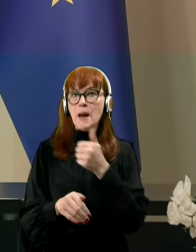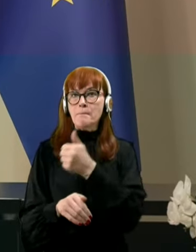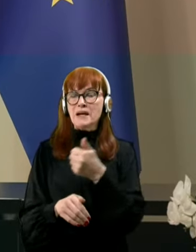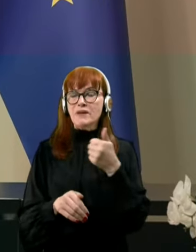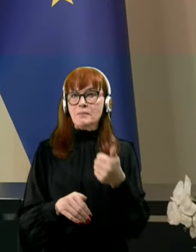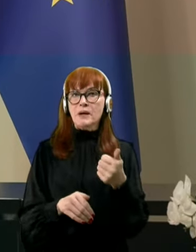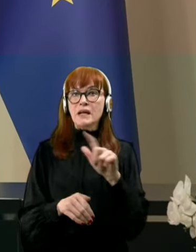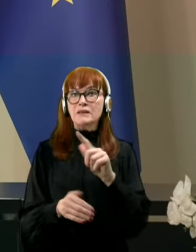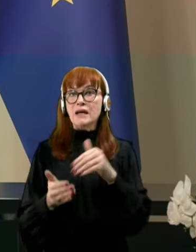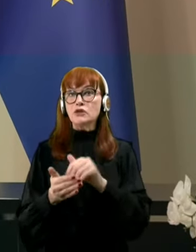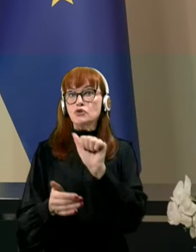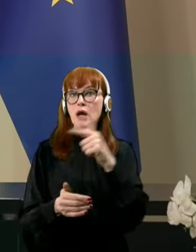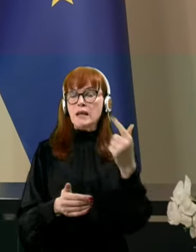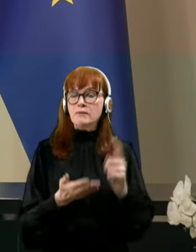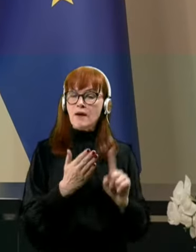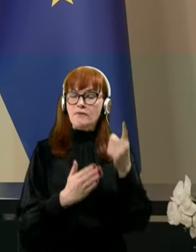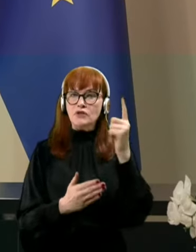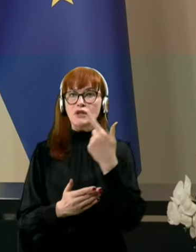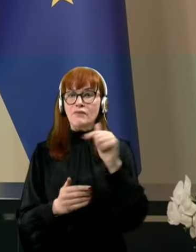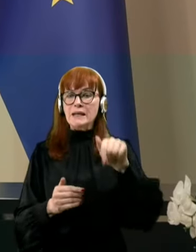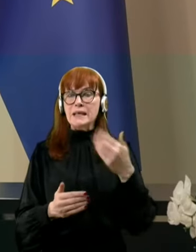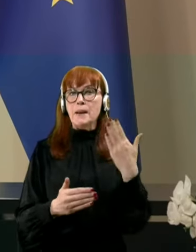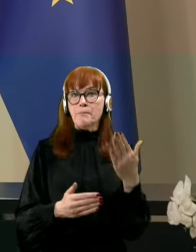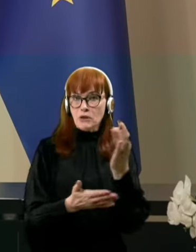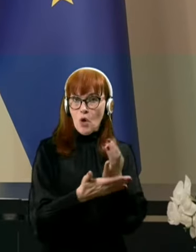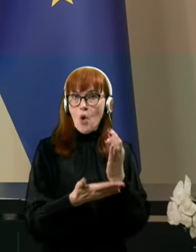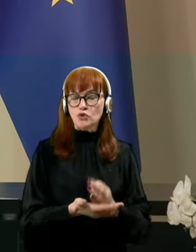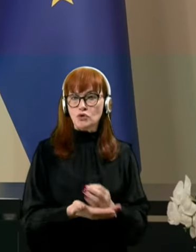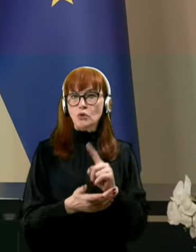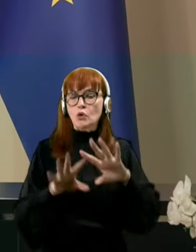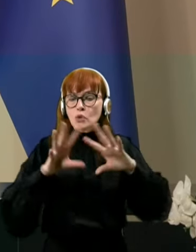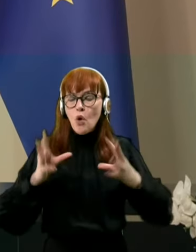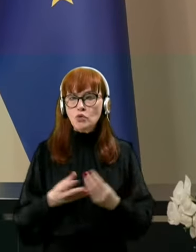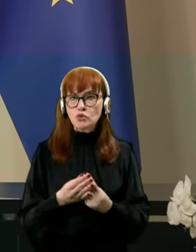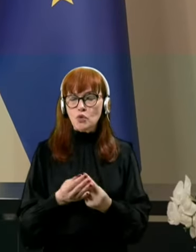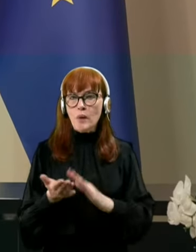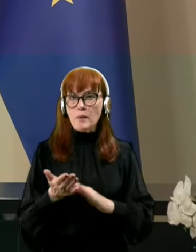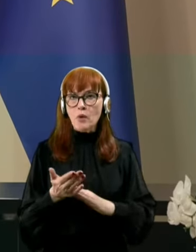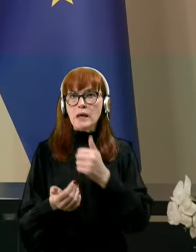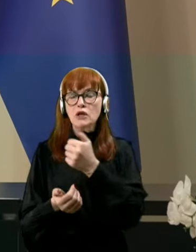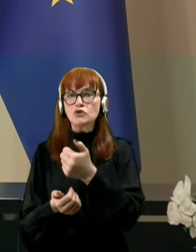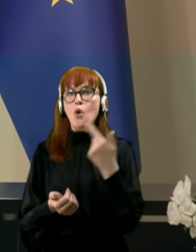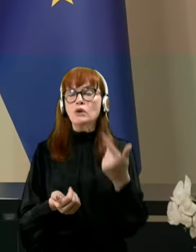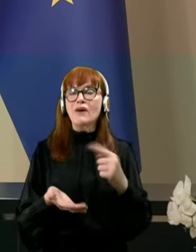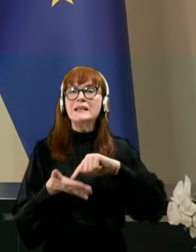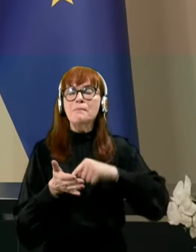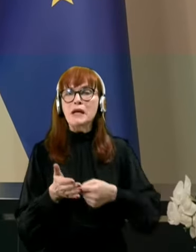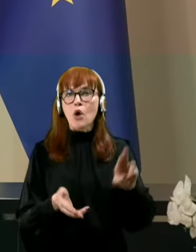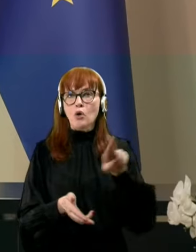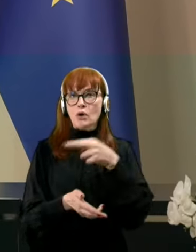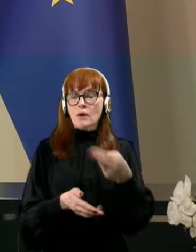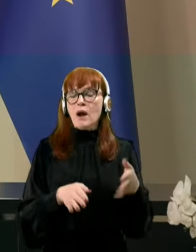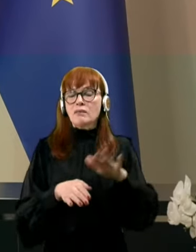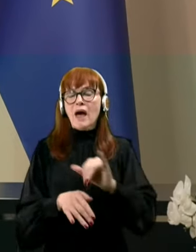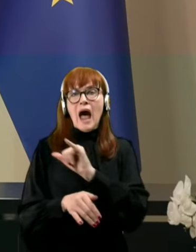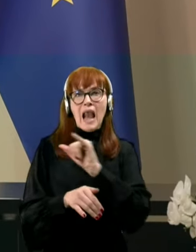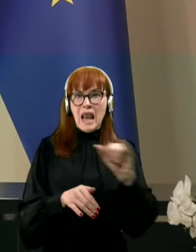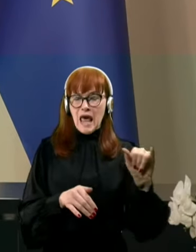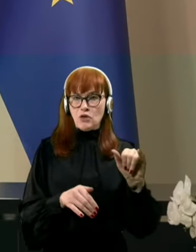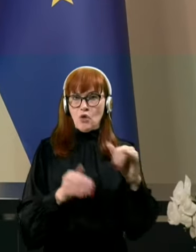prvim v višini 2,5 odstotka, kar znese 120 milijonov evrov na letnem